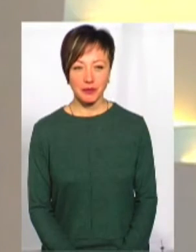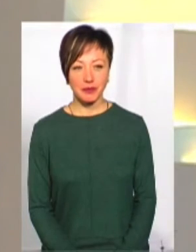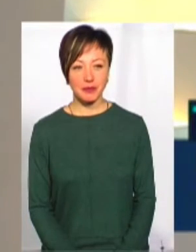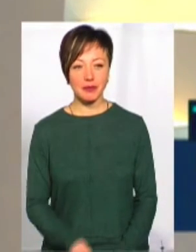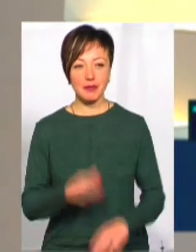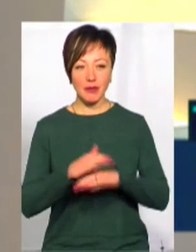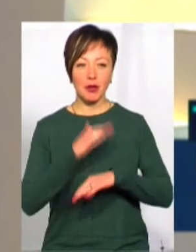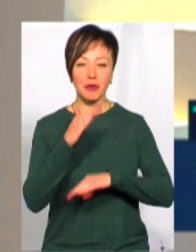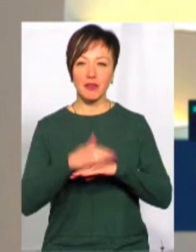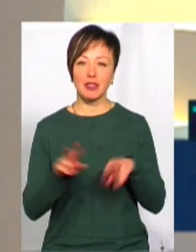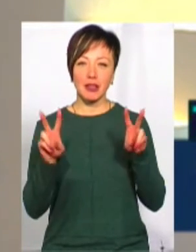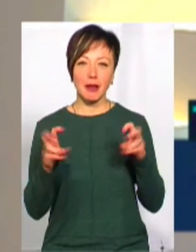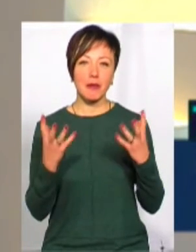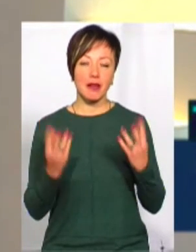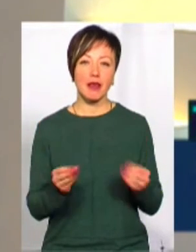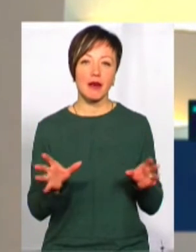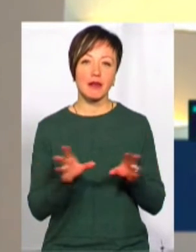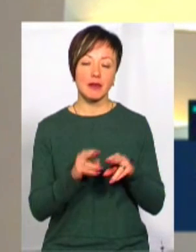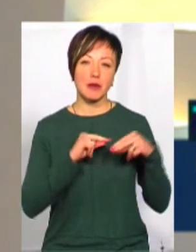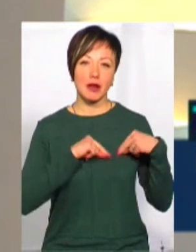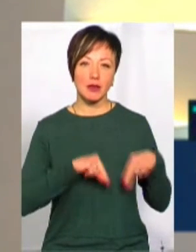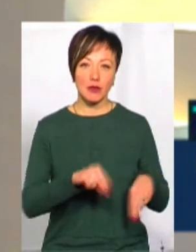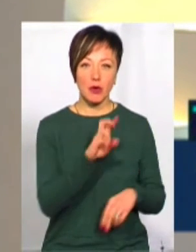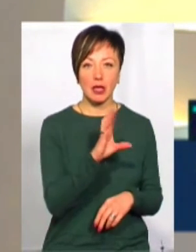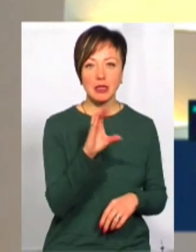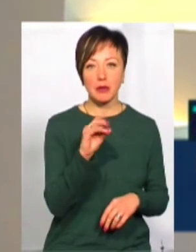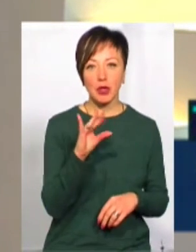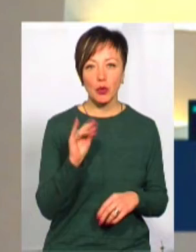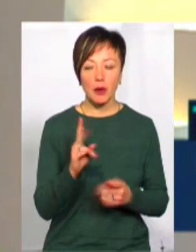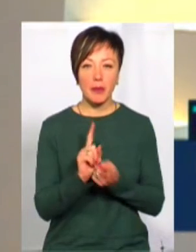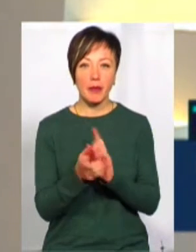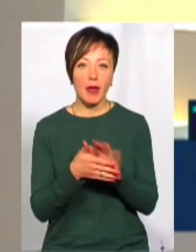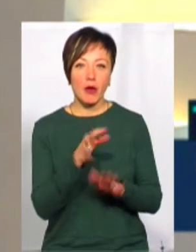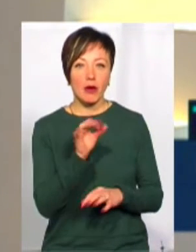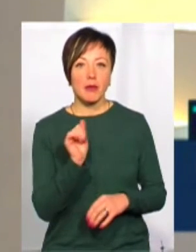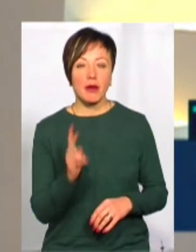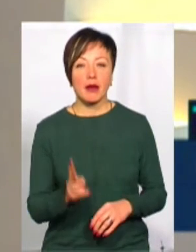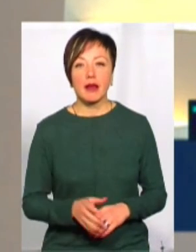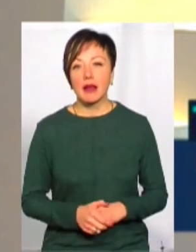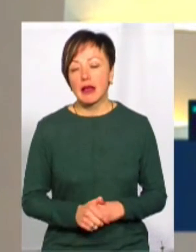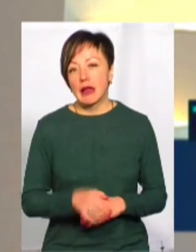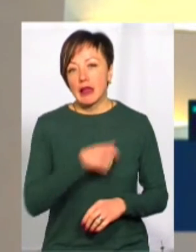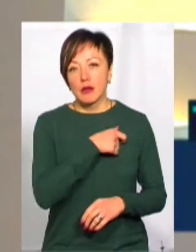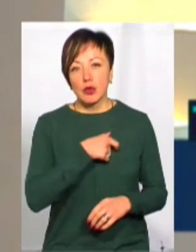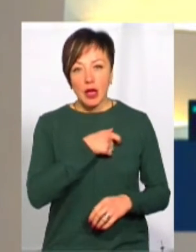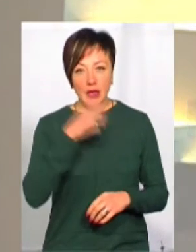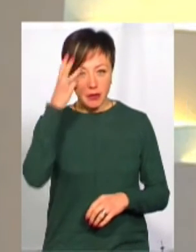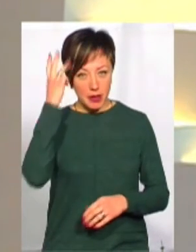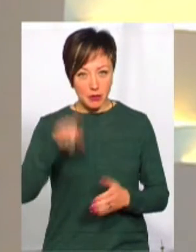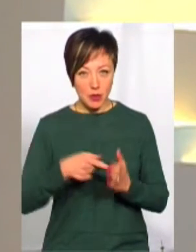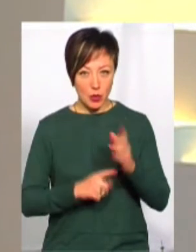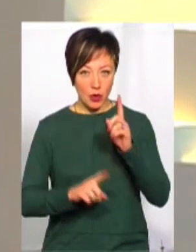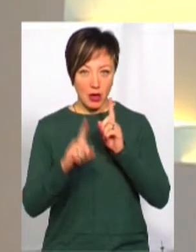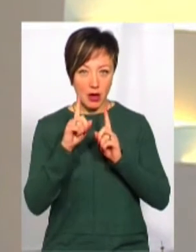Доброго вечора! Це тема дня. З вами Богдан Семенюк. На жестову мову перекладає Ольга Рибак. Депутати Хмельницької